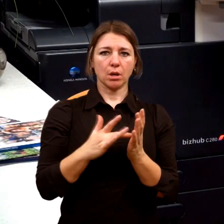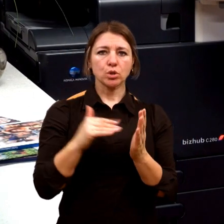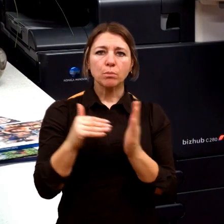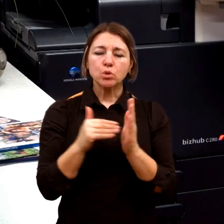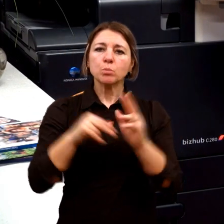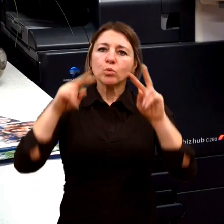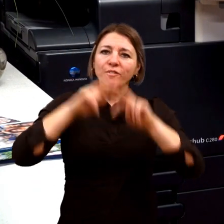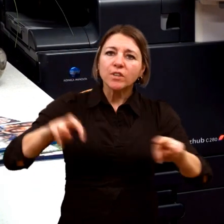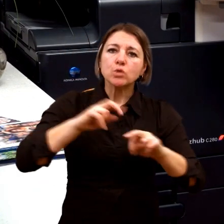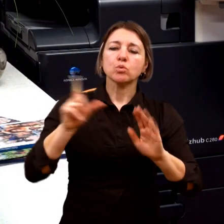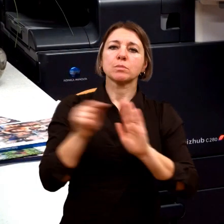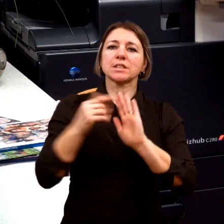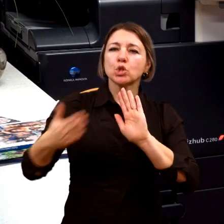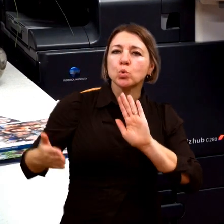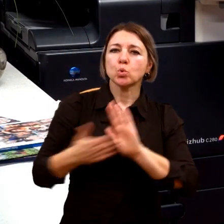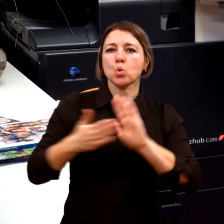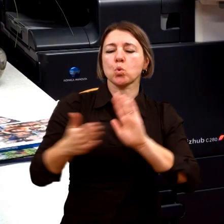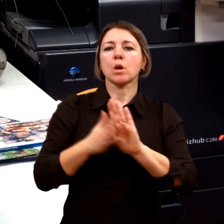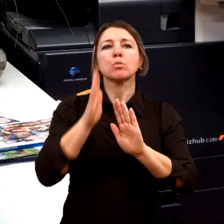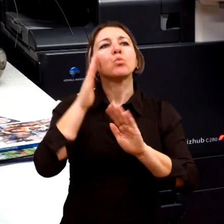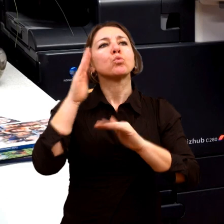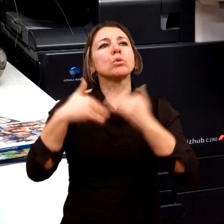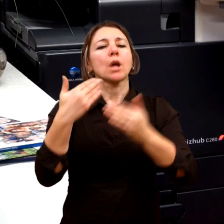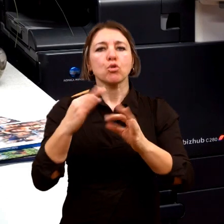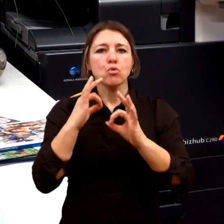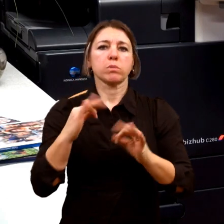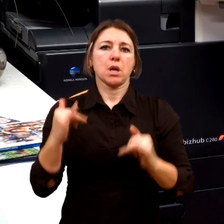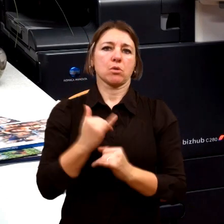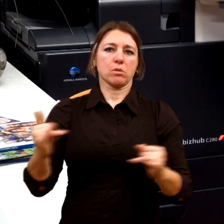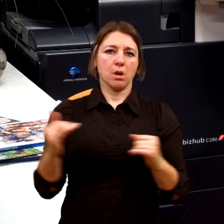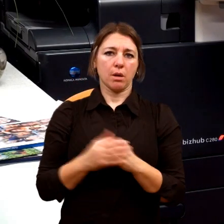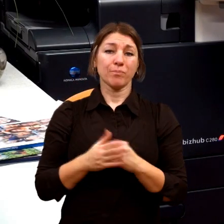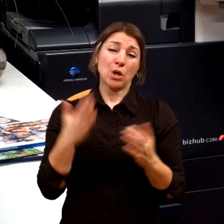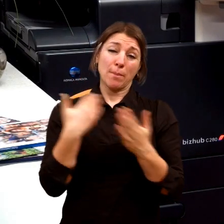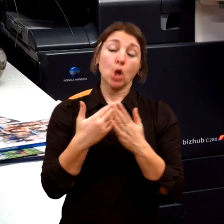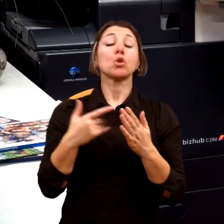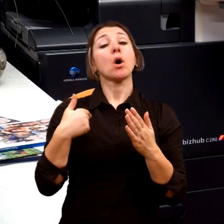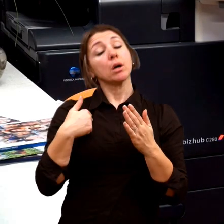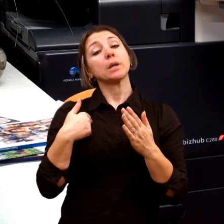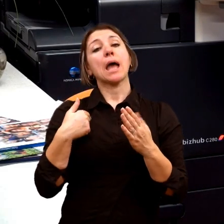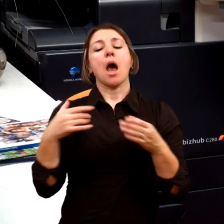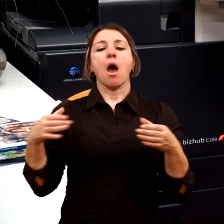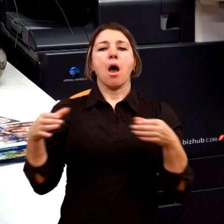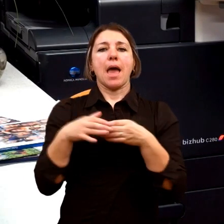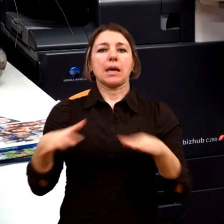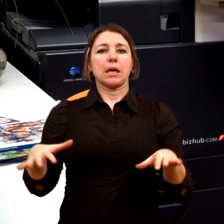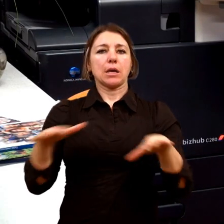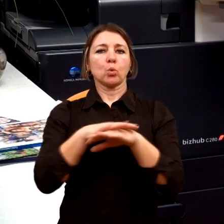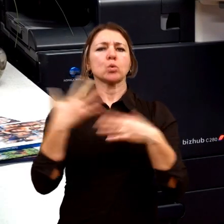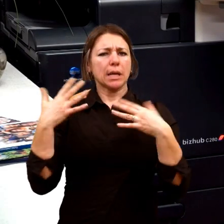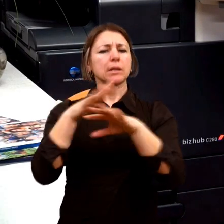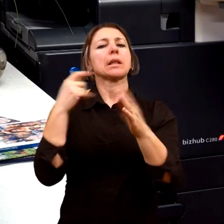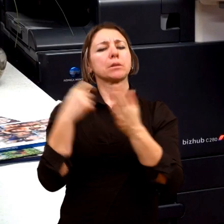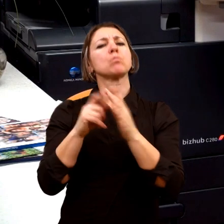ten celkový směr já vítám. Je třeba